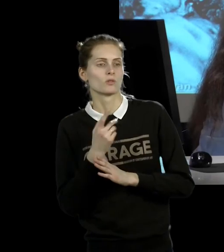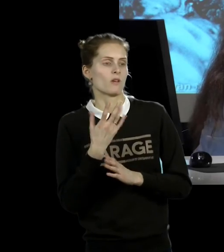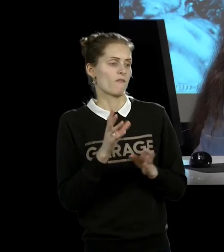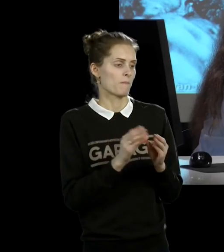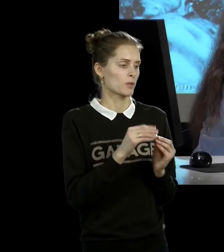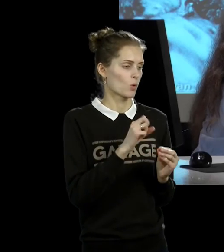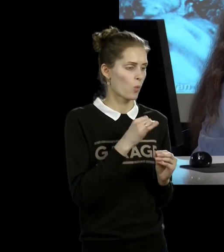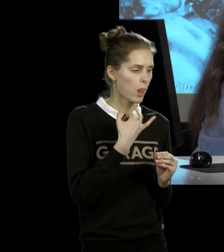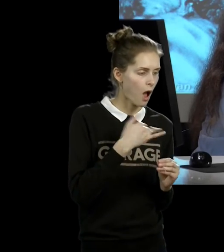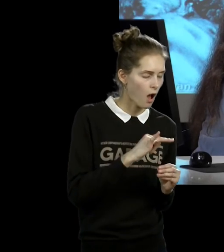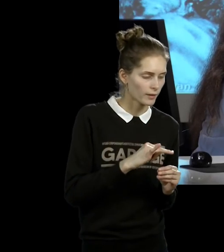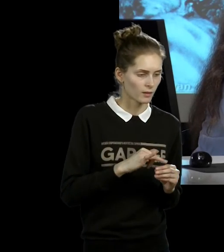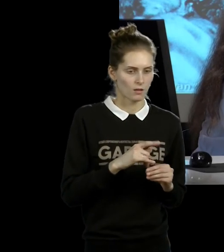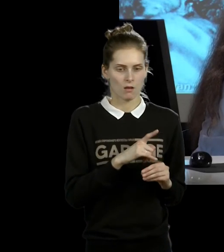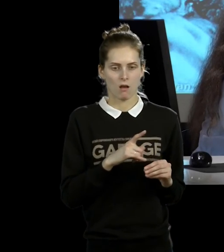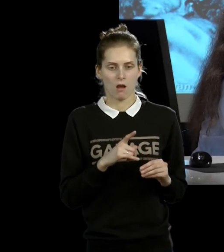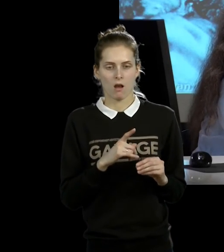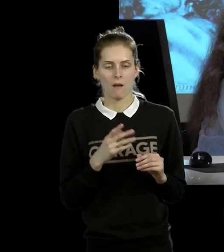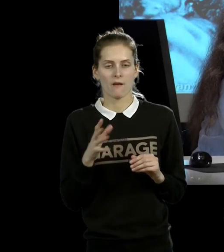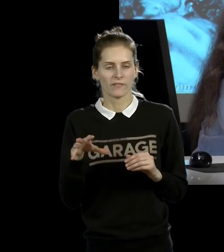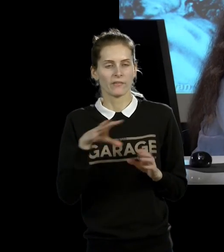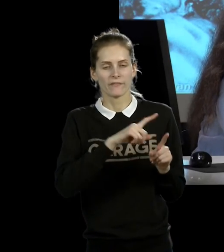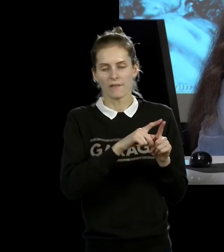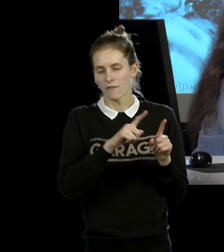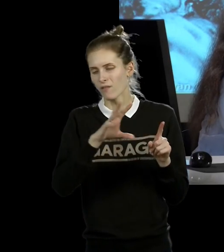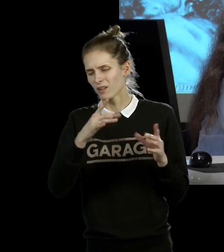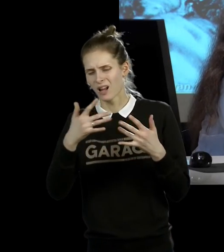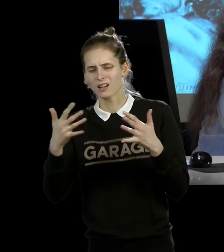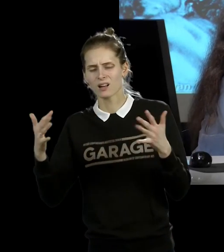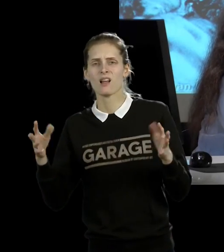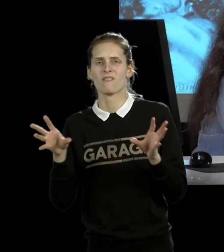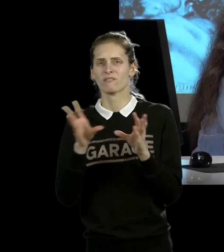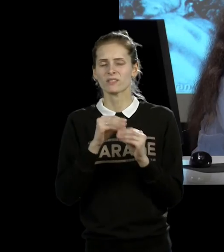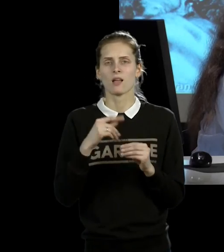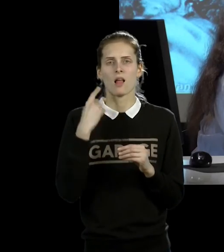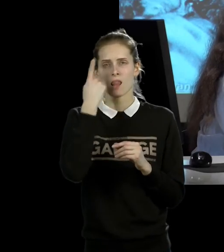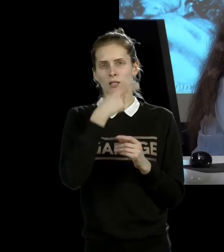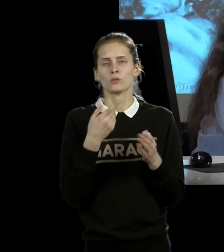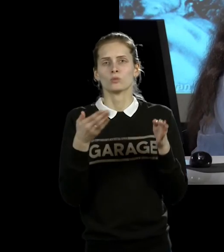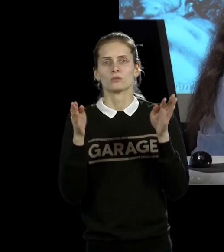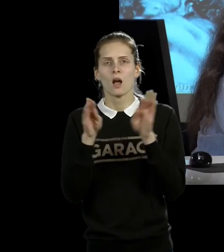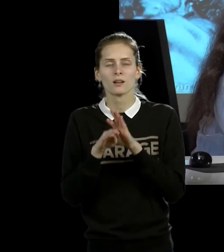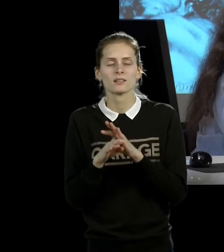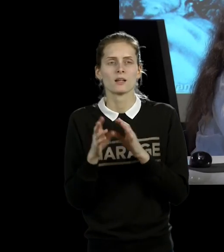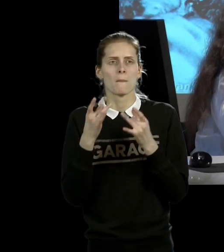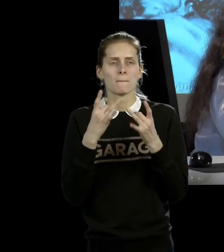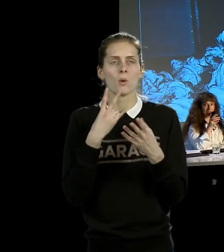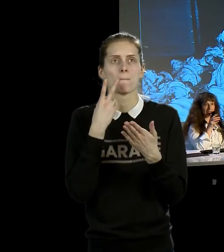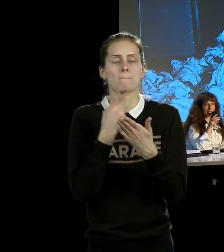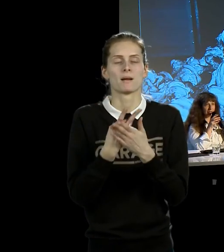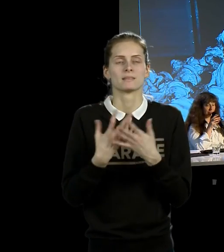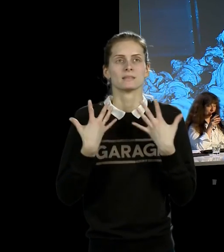закрытым лицом, как вы в акции «Освободить тело», человеком, который просто женщина, который просто женское тело в пространстве, здесь